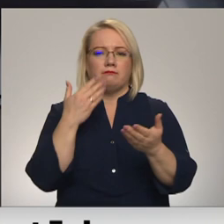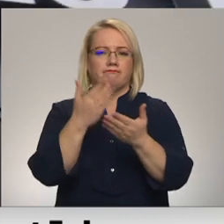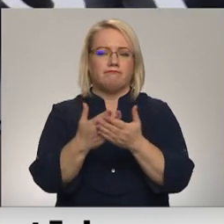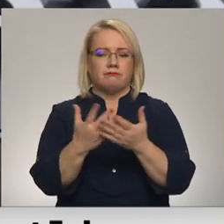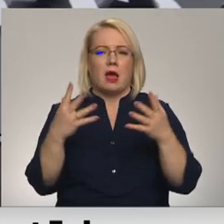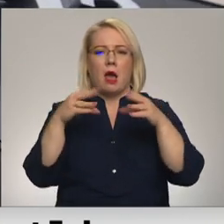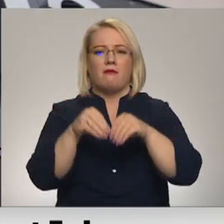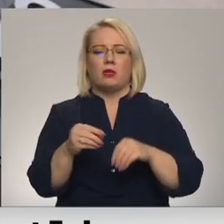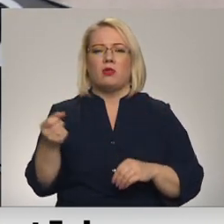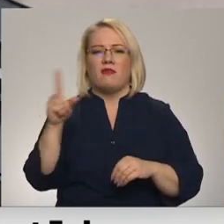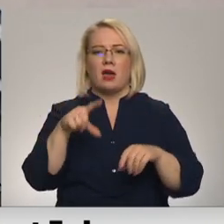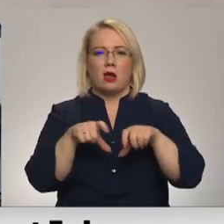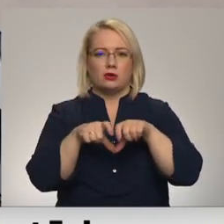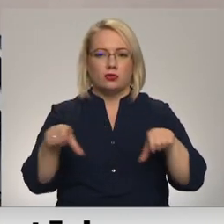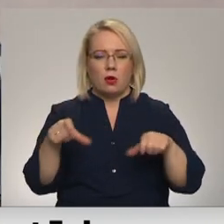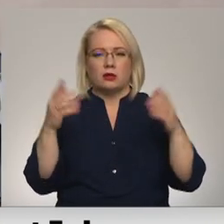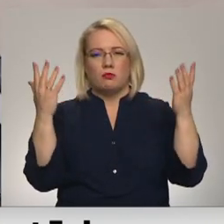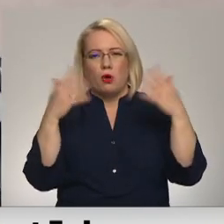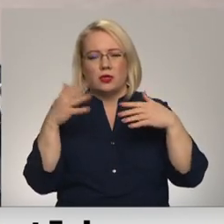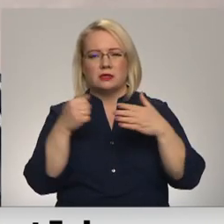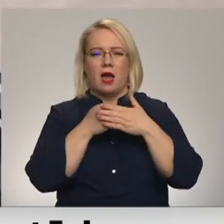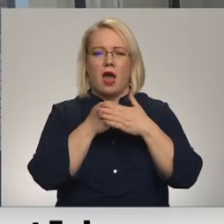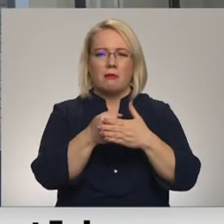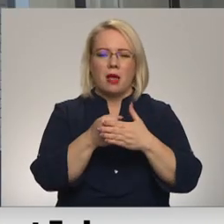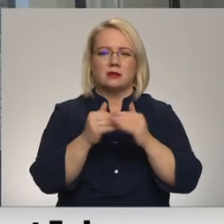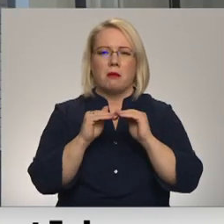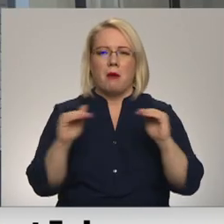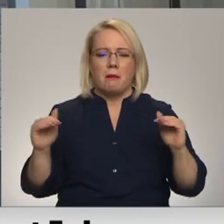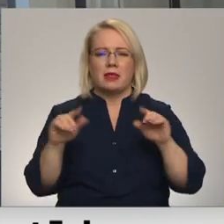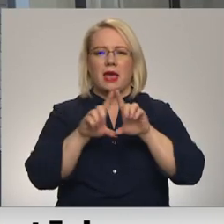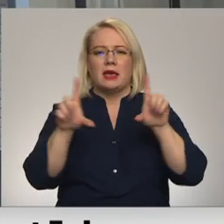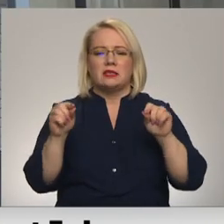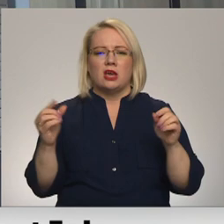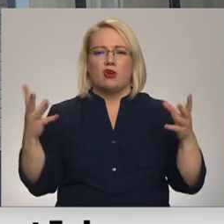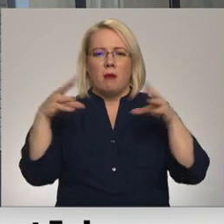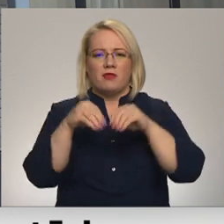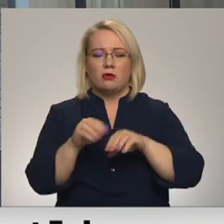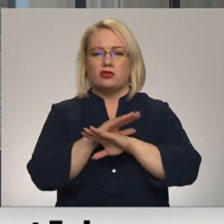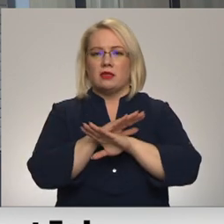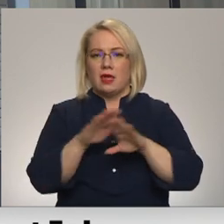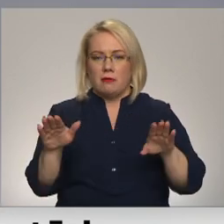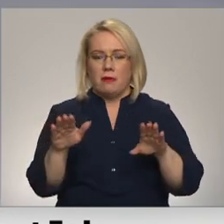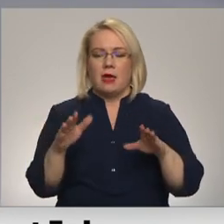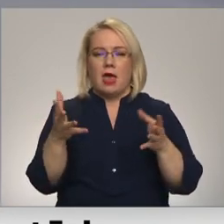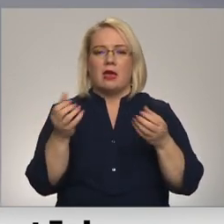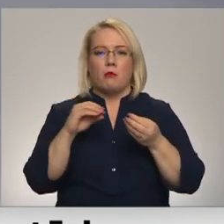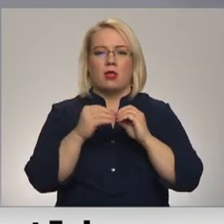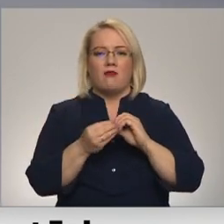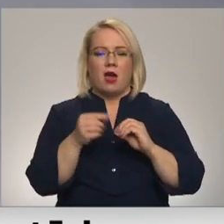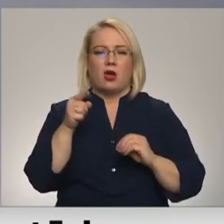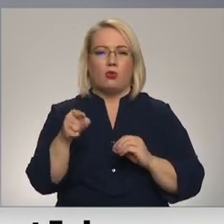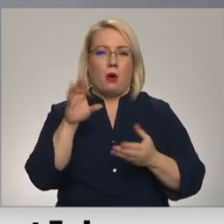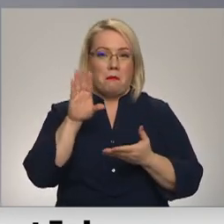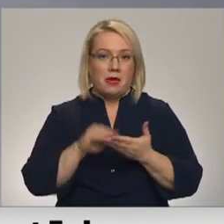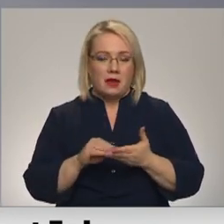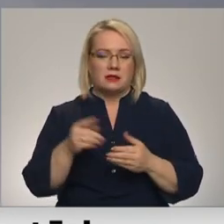vairākas vidusskolas. Politiskā atbalsta pamatīgai iestāšu apvienošanai tolaika nebija. Ņemot vairāk šo pieredzi, pagājušā